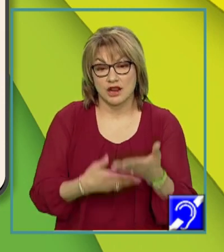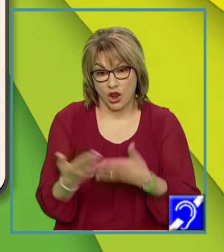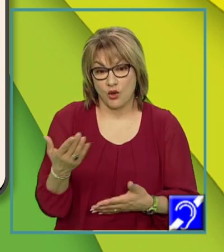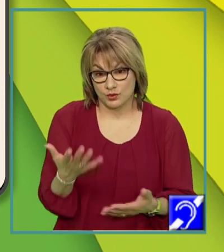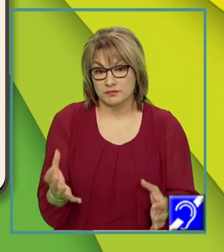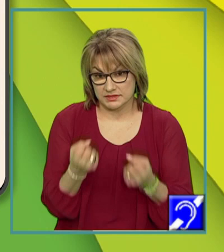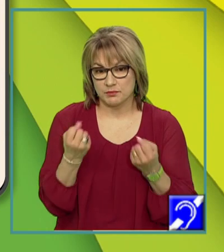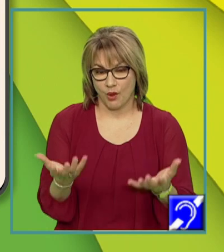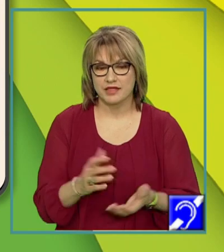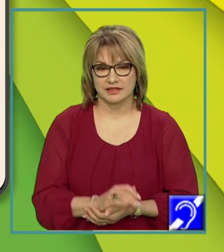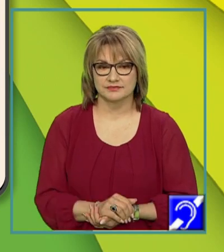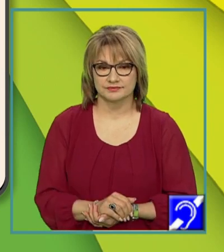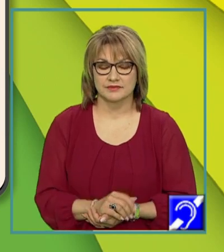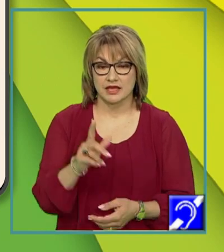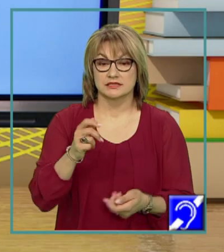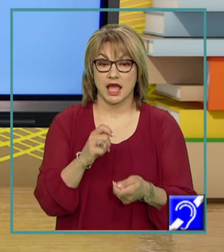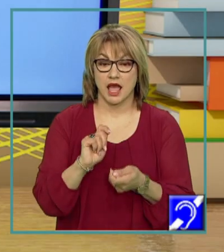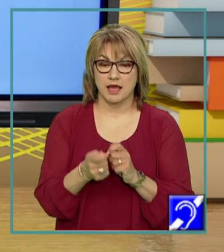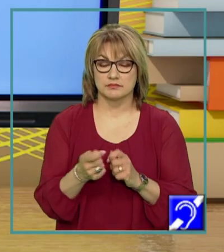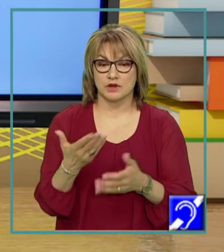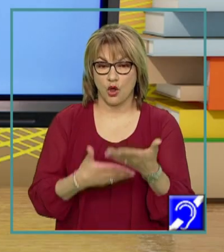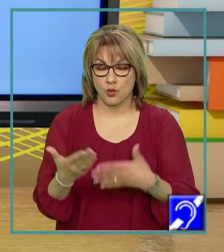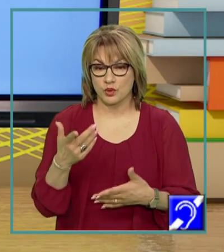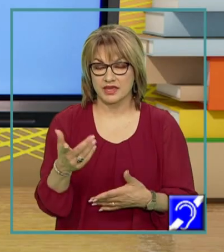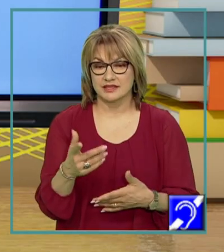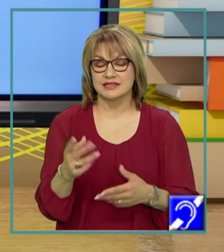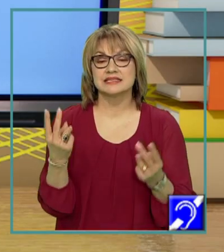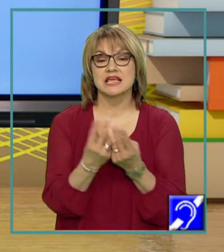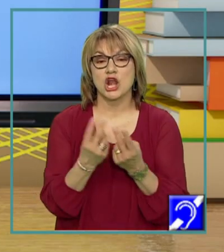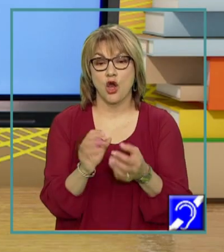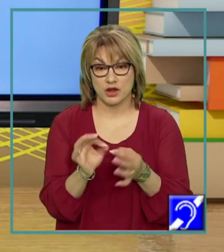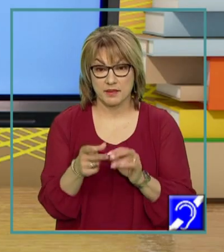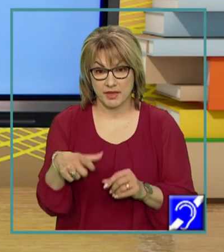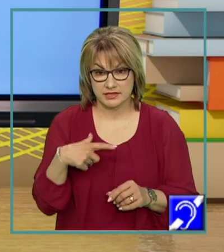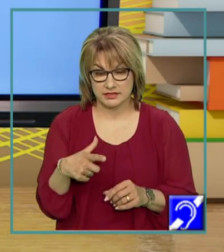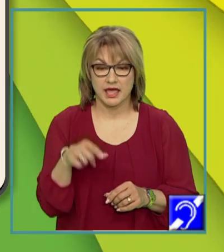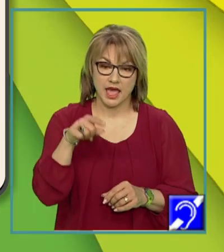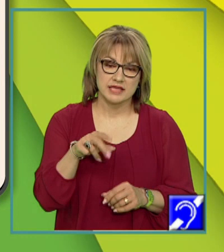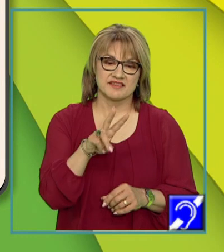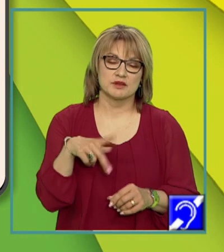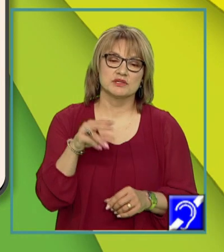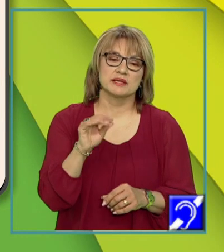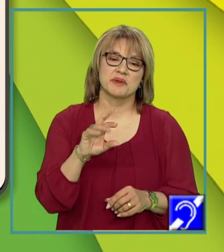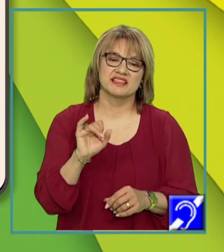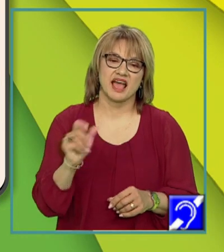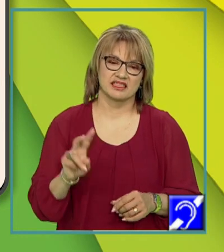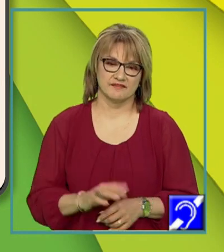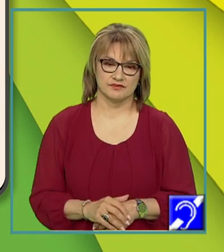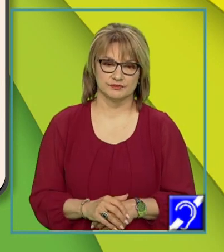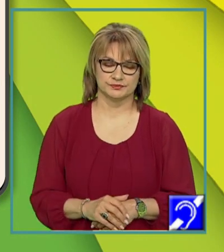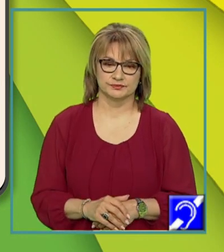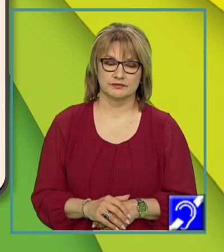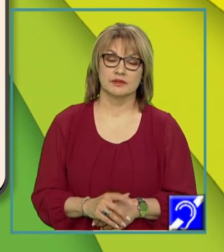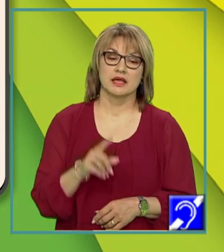pentru a observa că în acest context sau în aceste contexte, verbul a fi este predicativ. De asemenea,